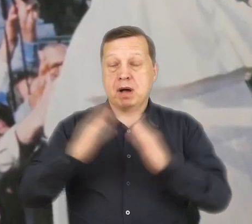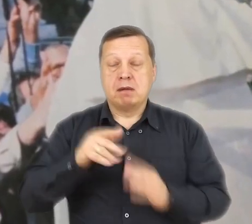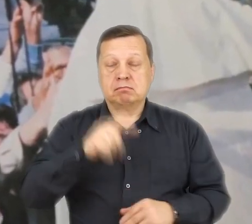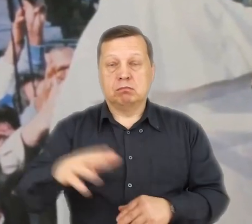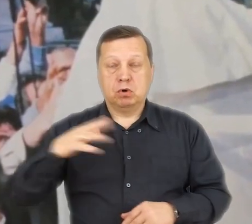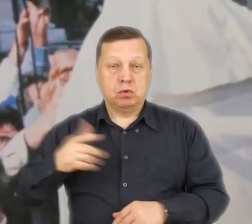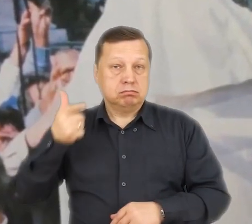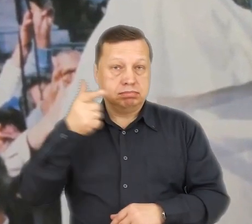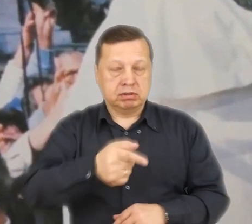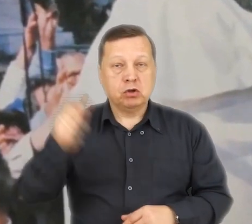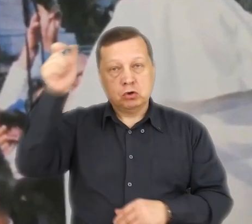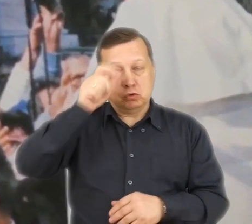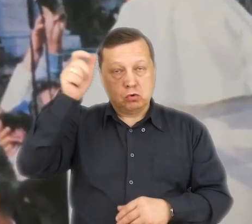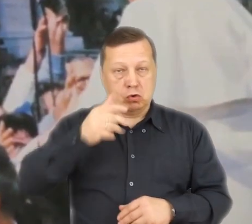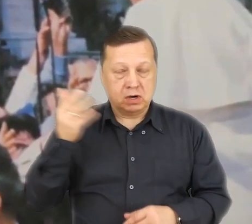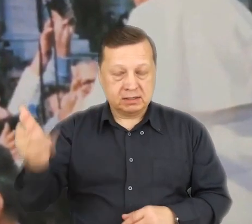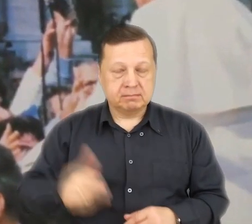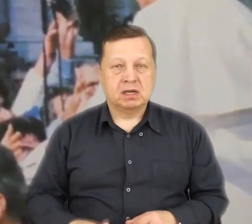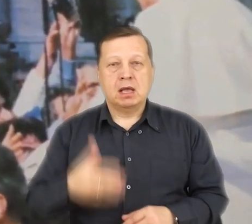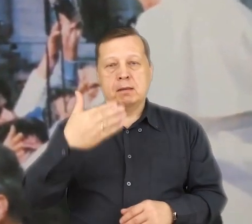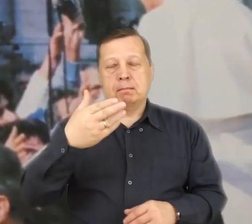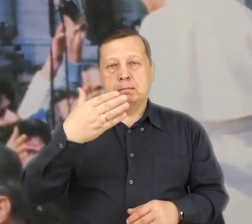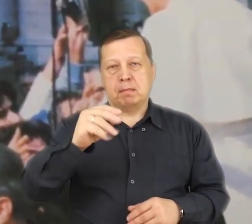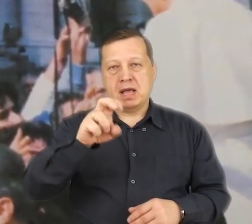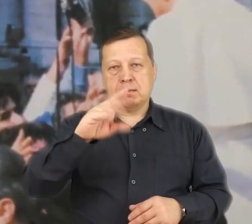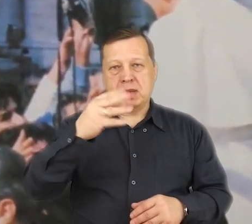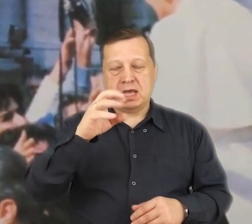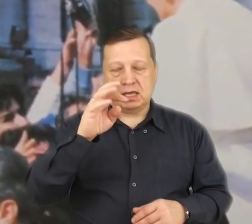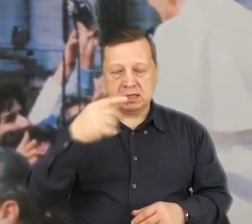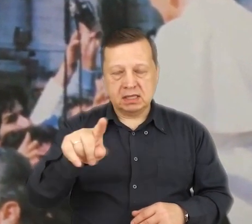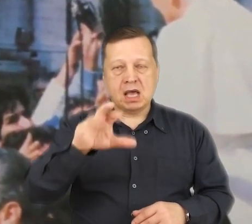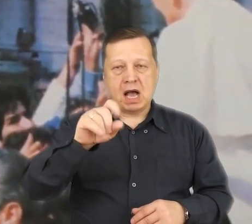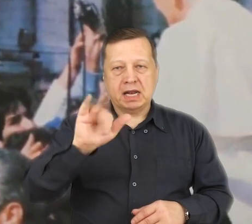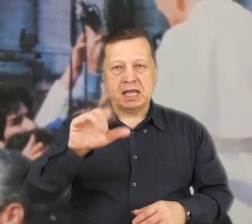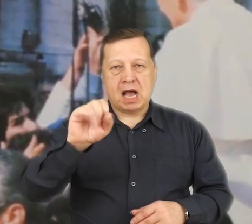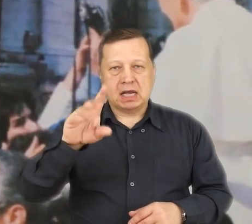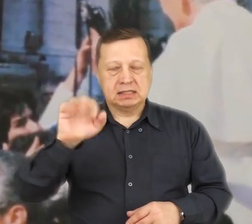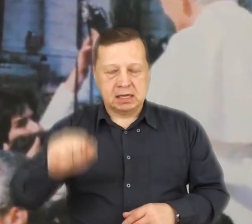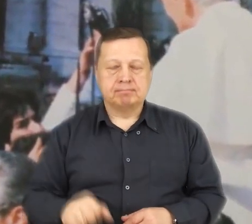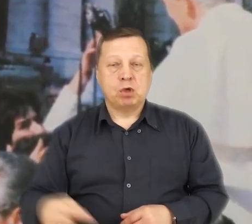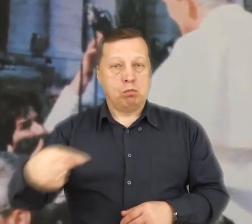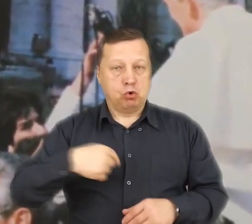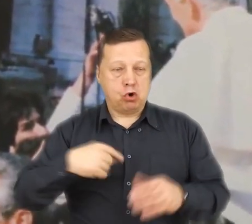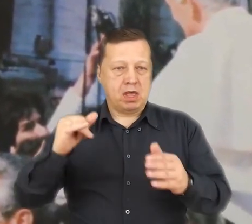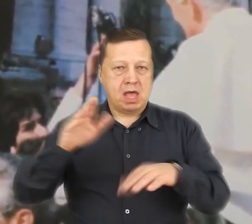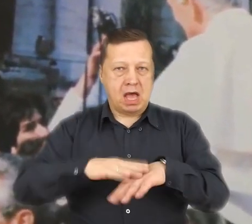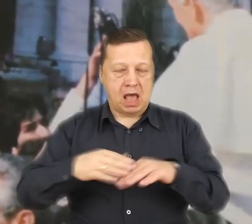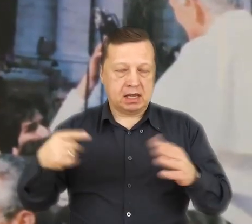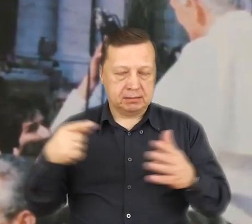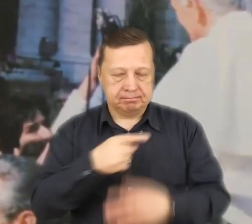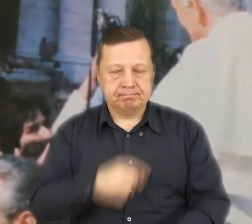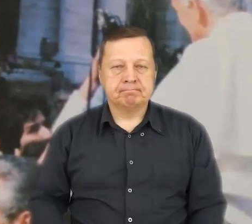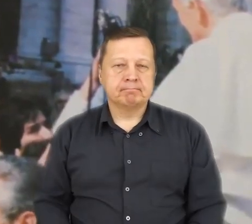Jan Paweł II został postrzelony przez tureckiego zamachowca Mehmeta Ali Akczę w brzuch oraz